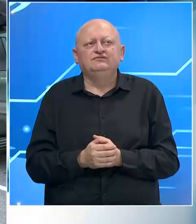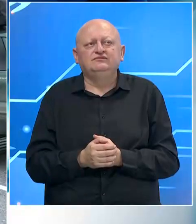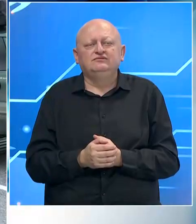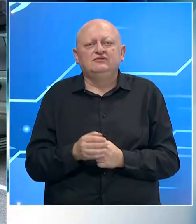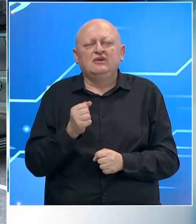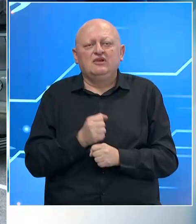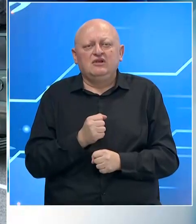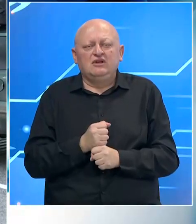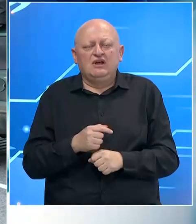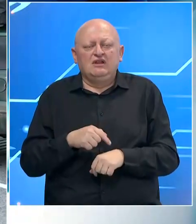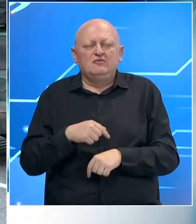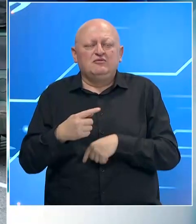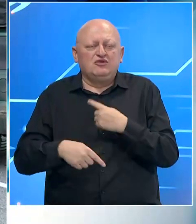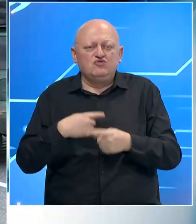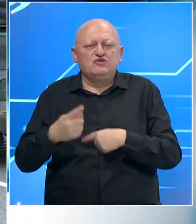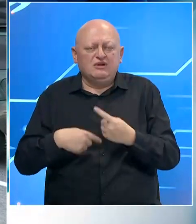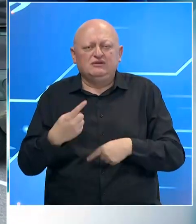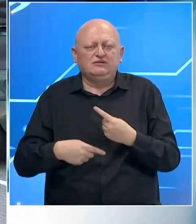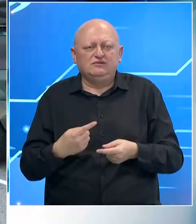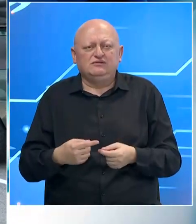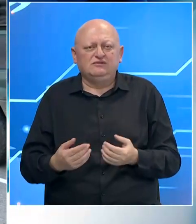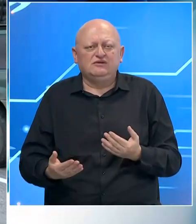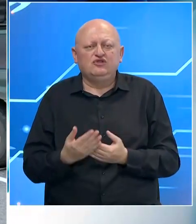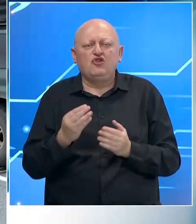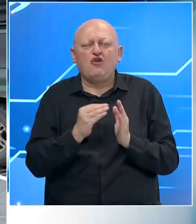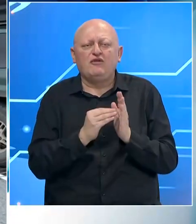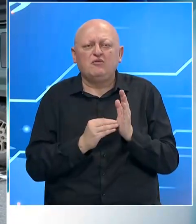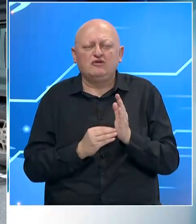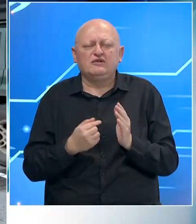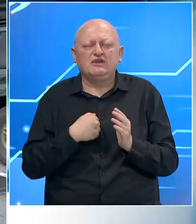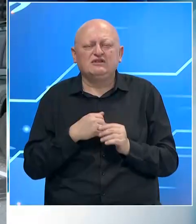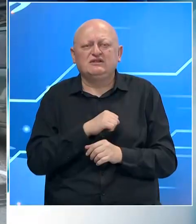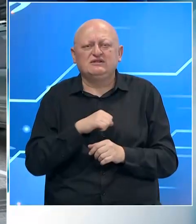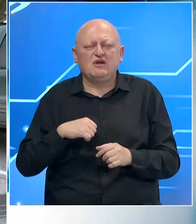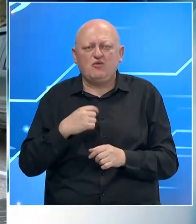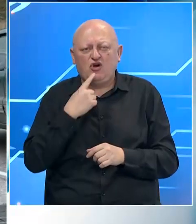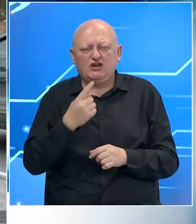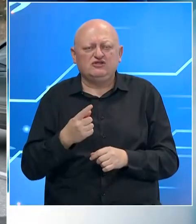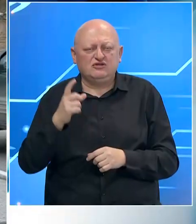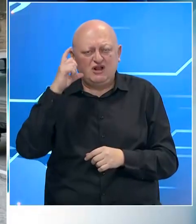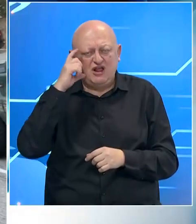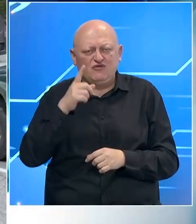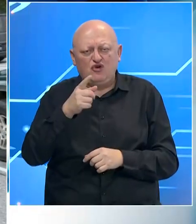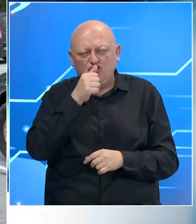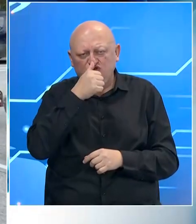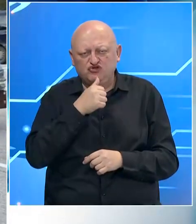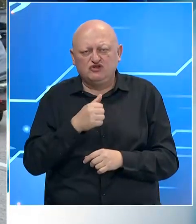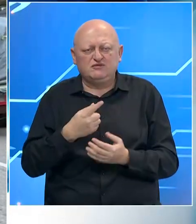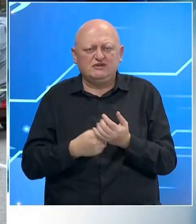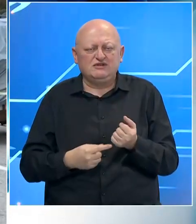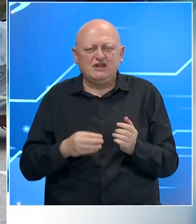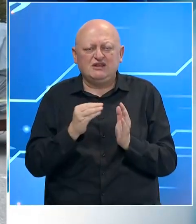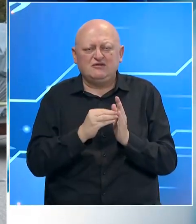radi se iz minuta i minutu, novi podaci, ja ću samo reći, generalno ono što smo, zadnji